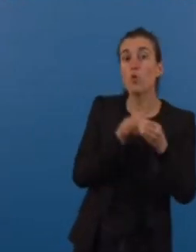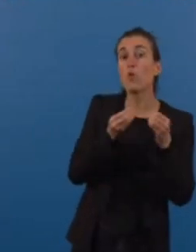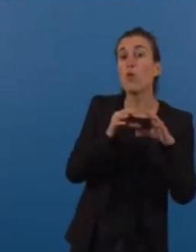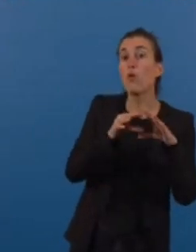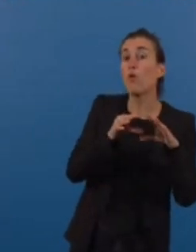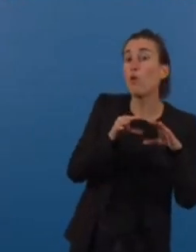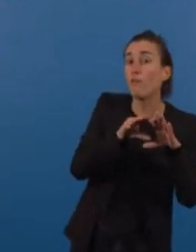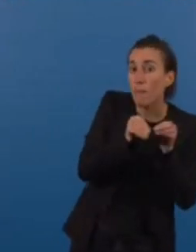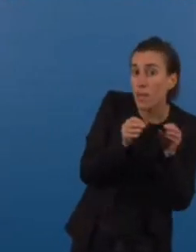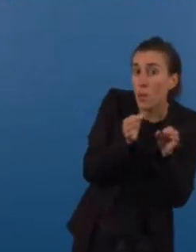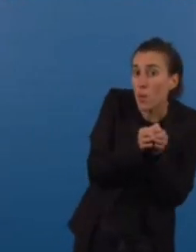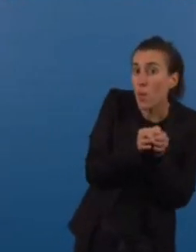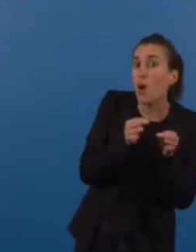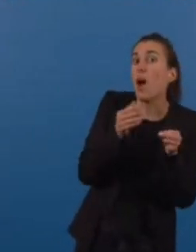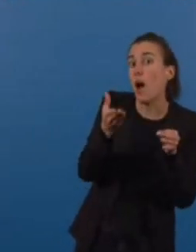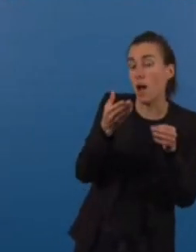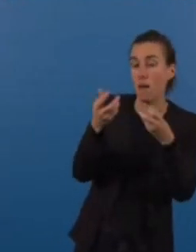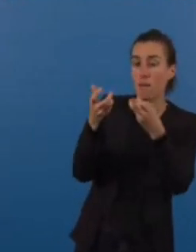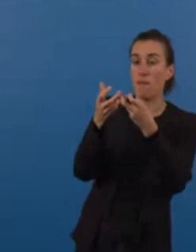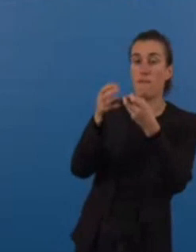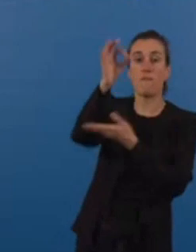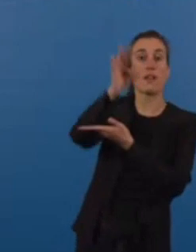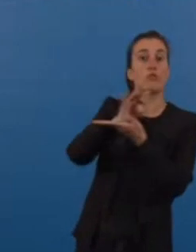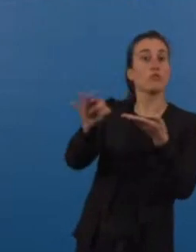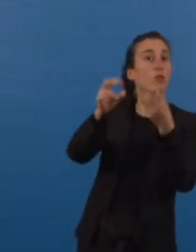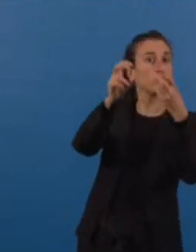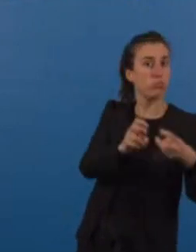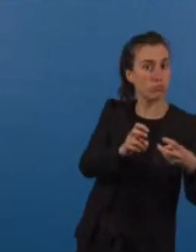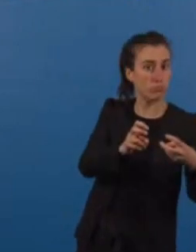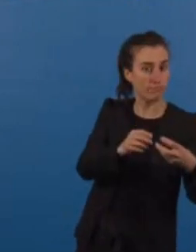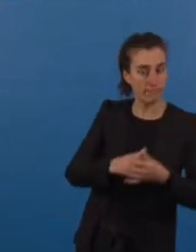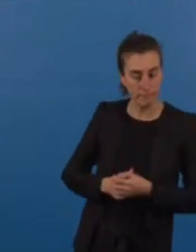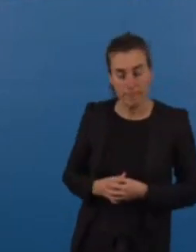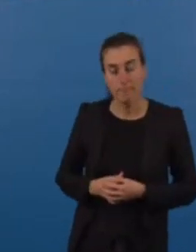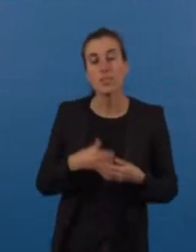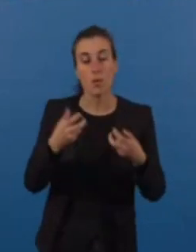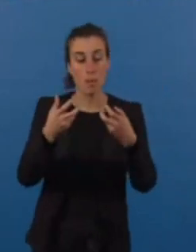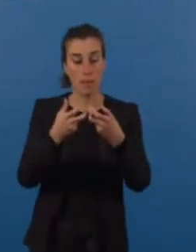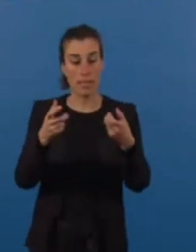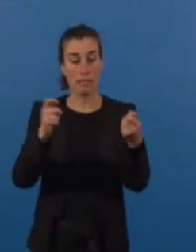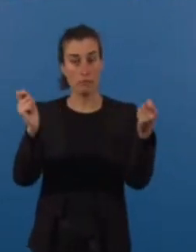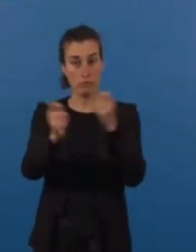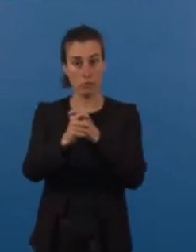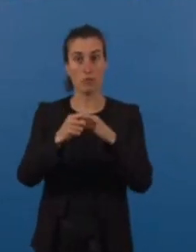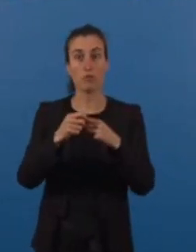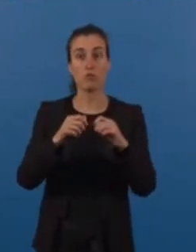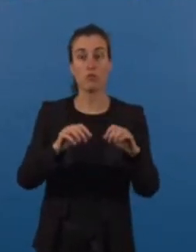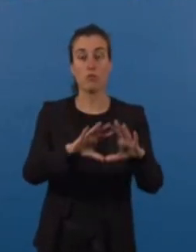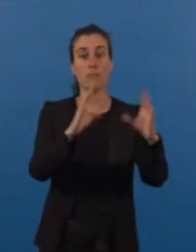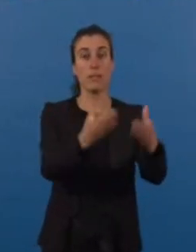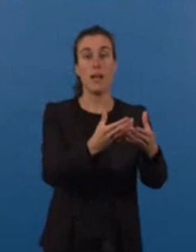voire une baisse de leur facture. Avec les critères d'évolution que je viens de vous rappeler de nos prix, 80% de nos abonnés